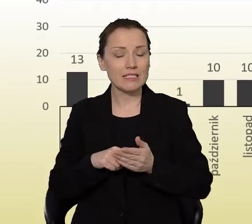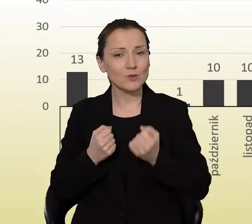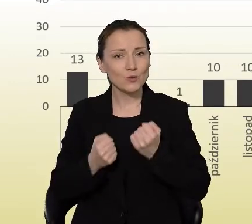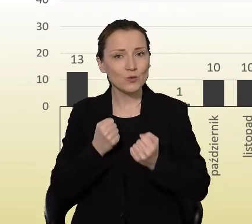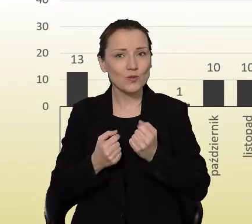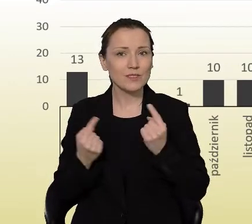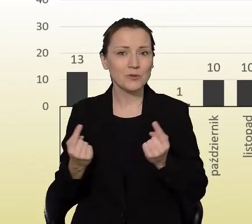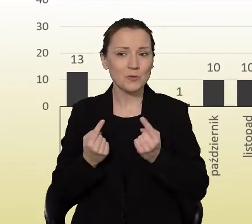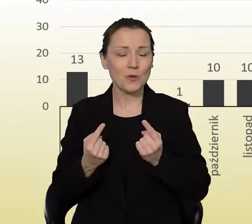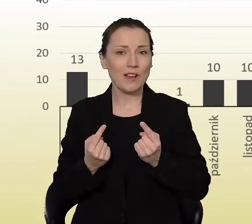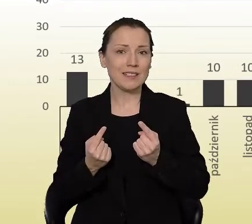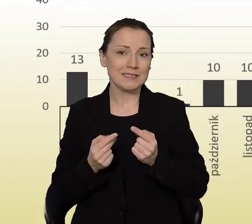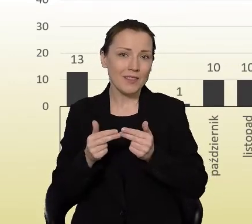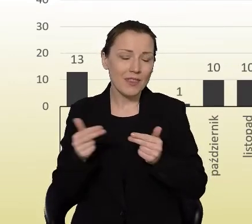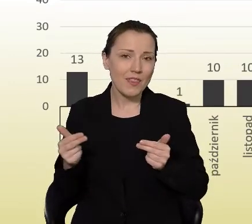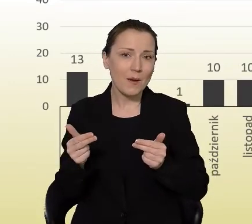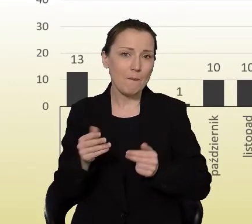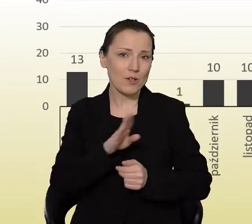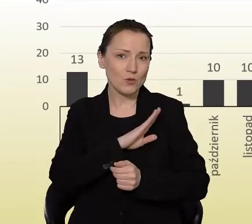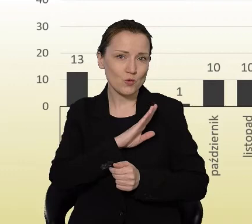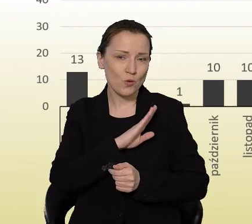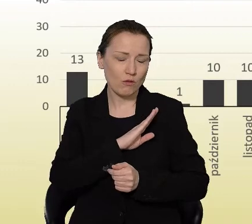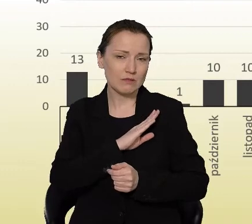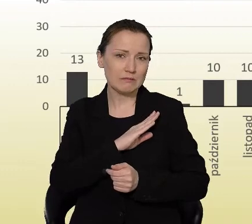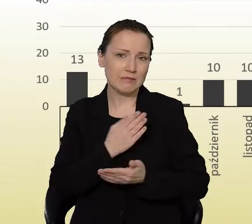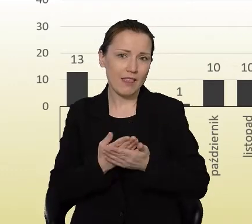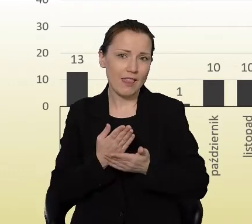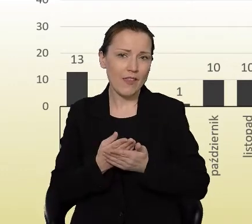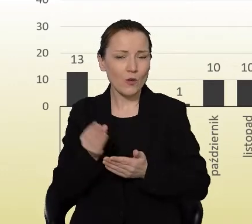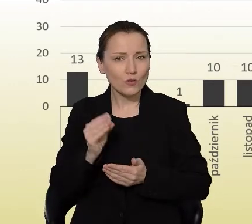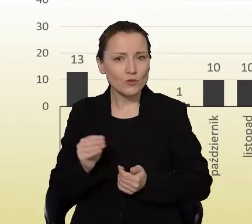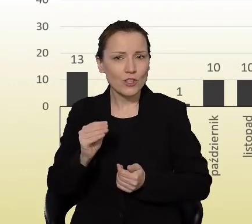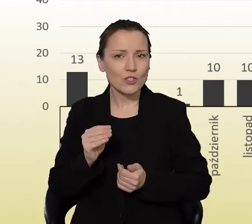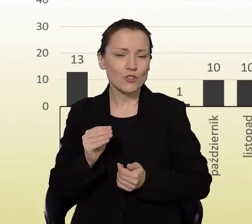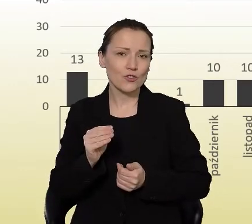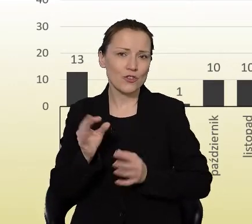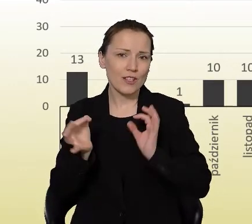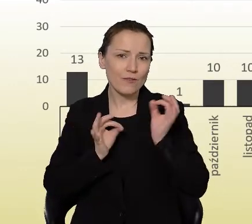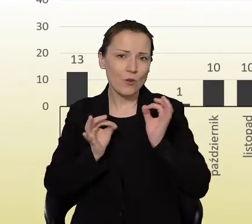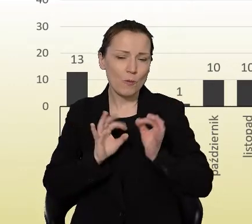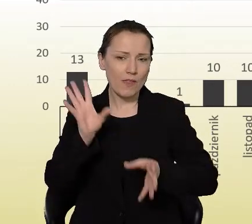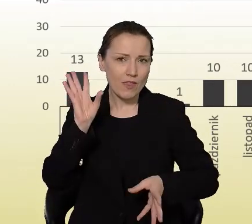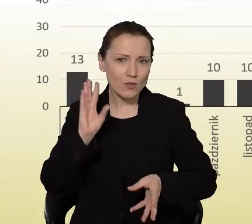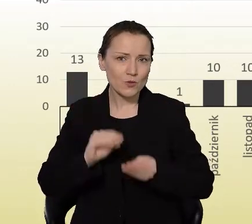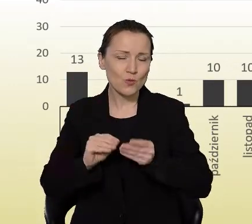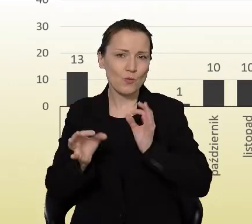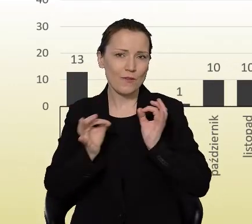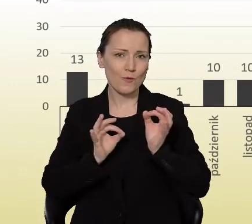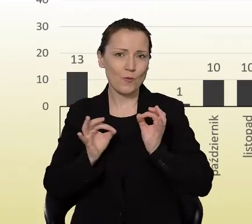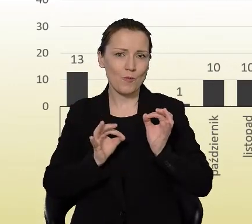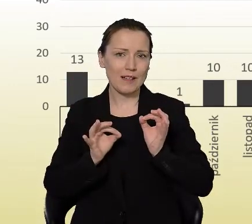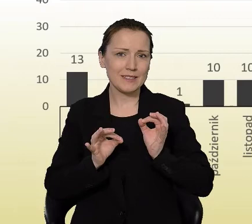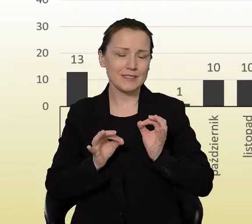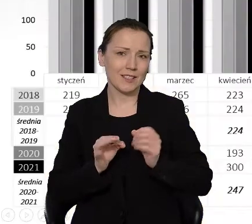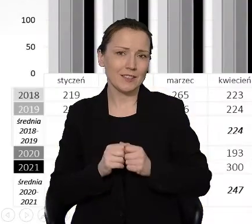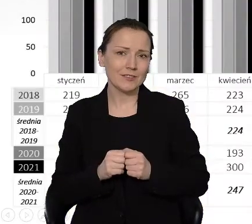dotyczącym zgonów, więc jeszcze informacja podsumowana już w tej chwili, bo tutaj dane nie